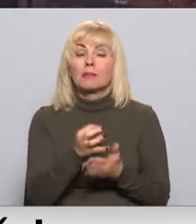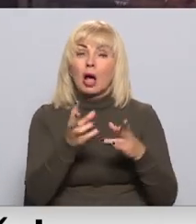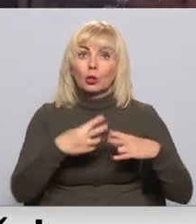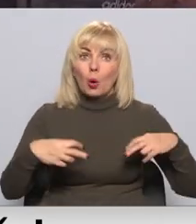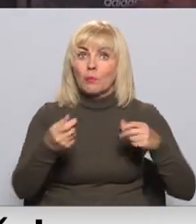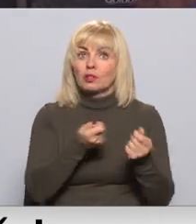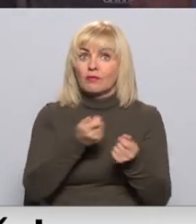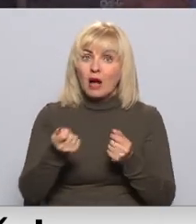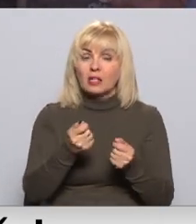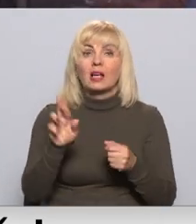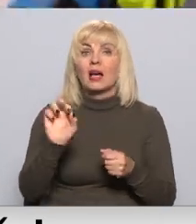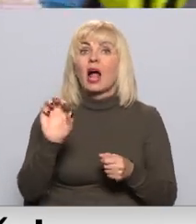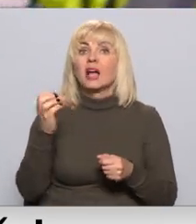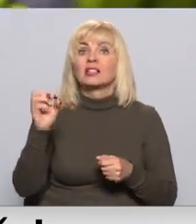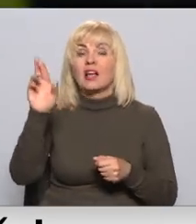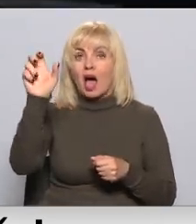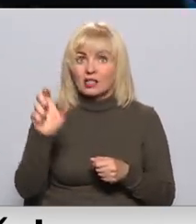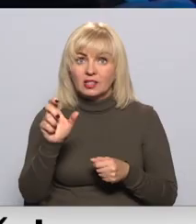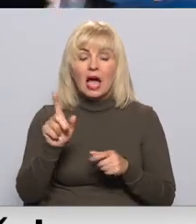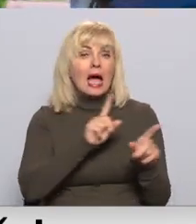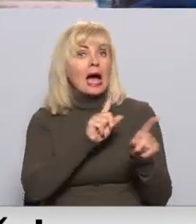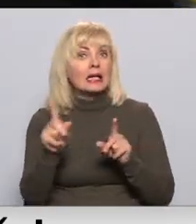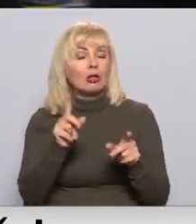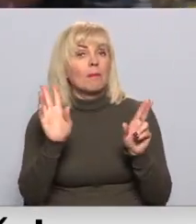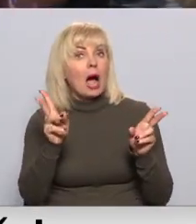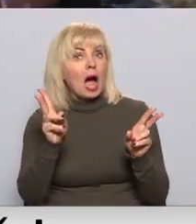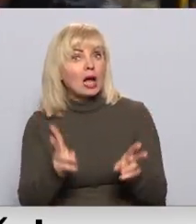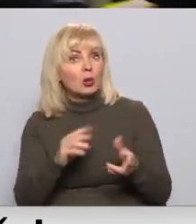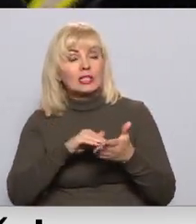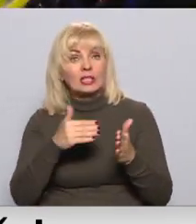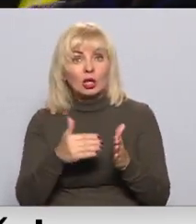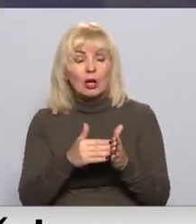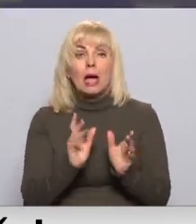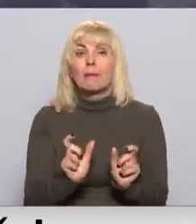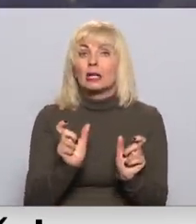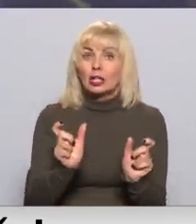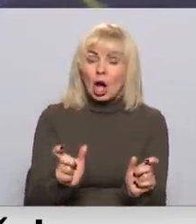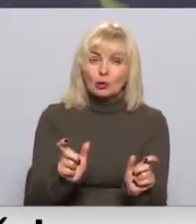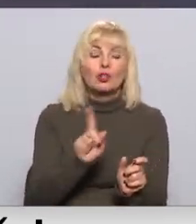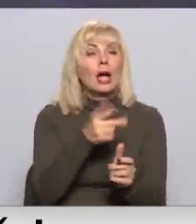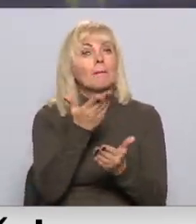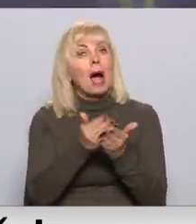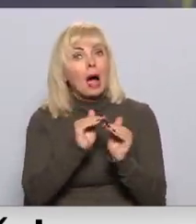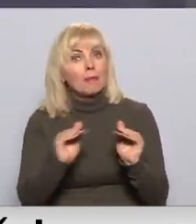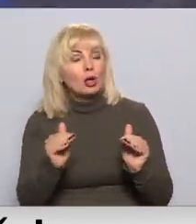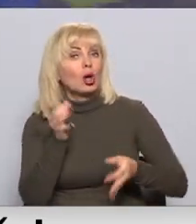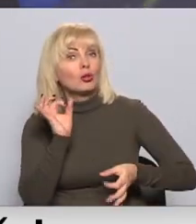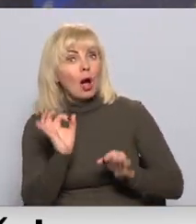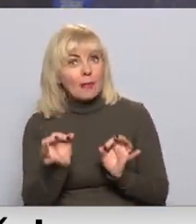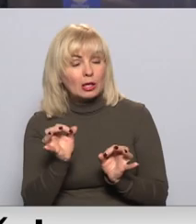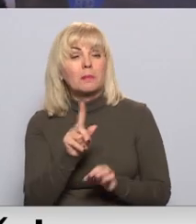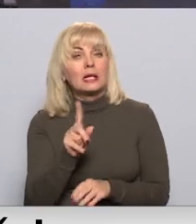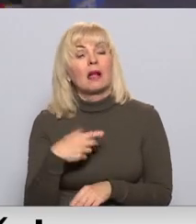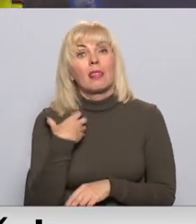komisijas vadītais Juris Rancāns uzsver, ka rīkojumā par ārkārtējo situāciju ietvērtie ierobežojumi ir gan pamatoti, samērīgi un arī